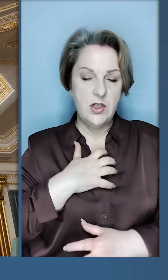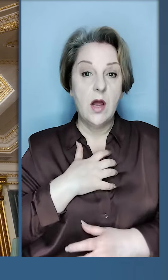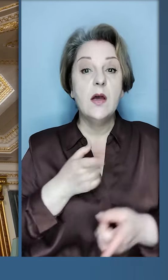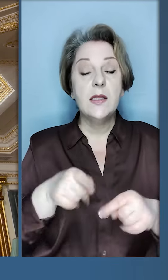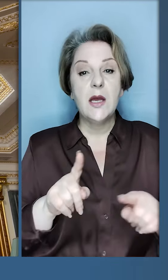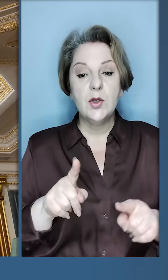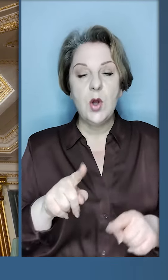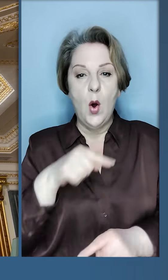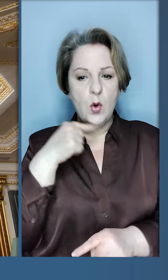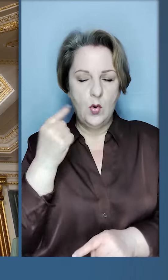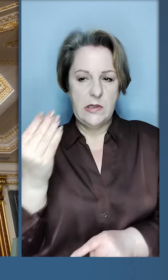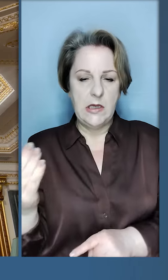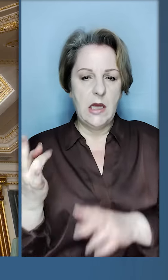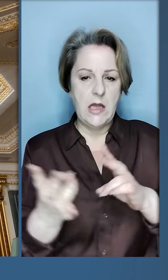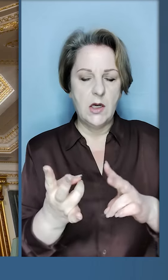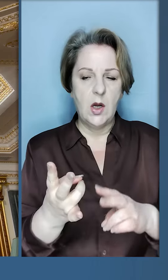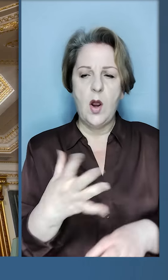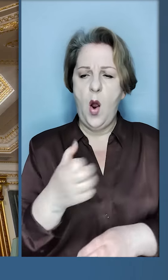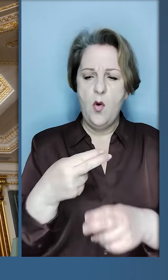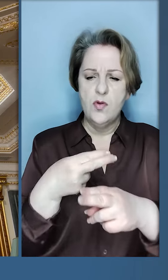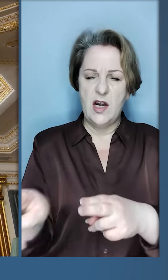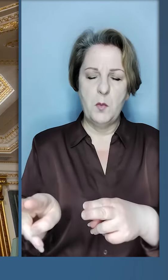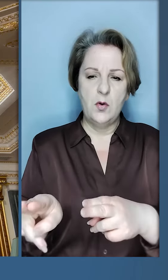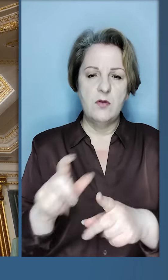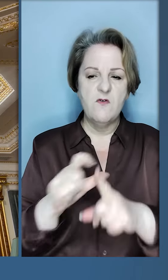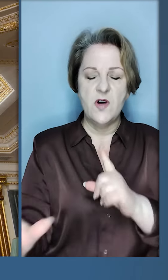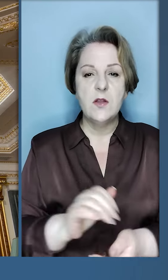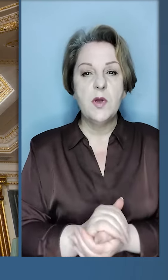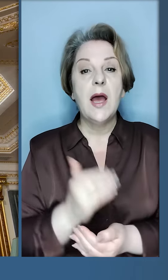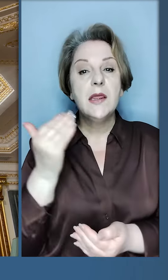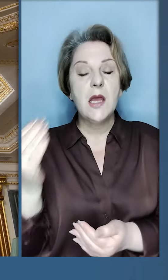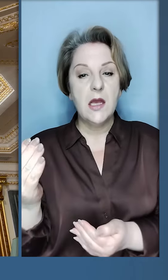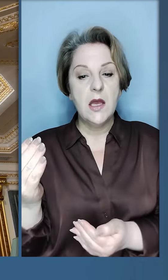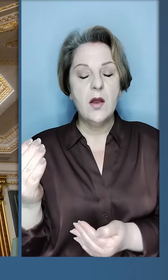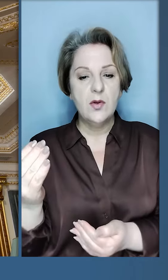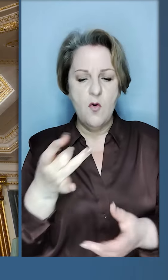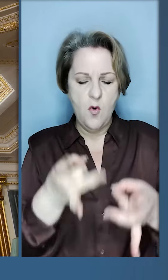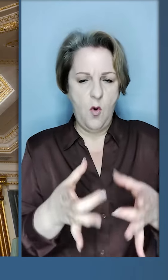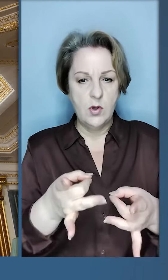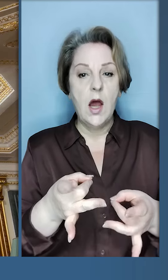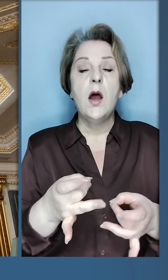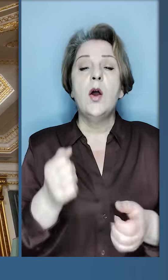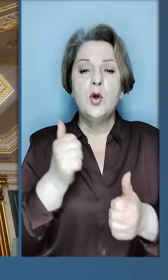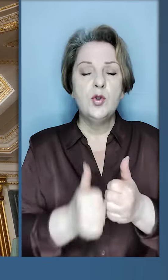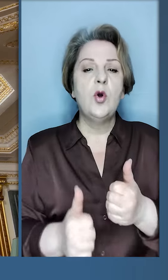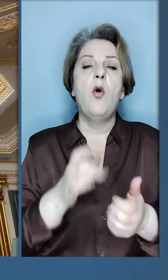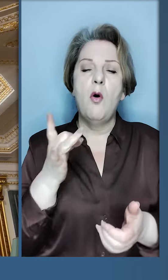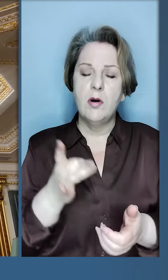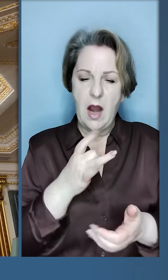і те, що російські терористи отримують відповіді на їхні удари. Але щоразу